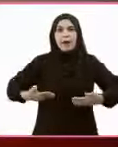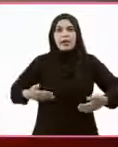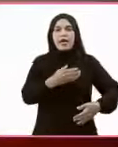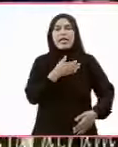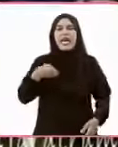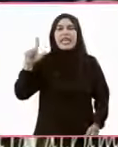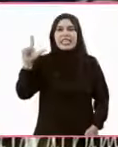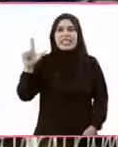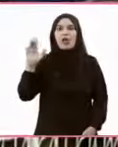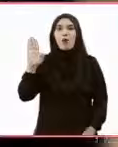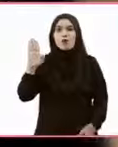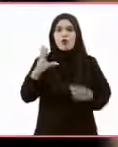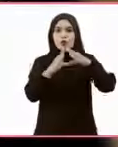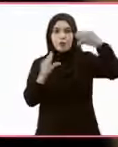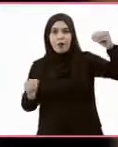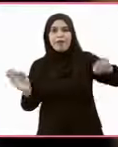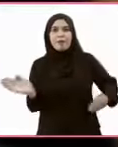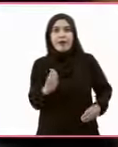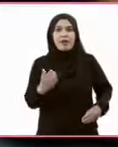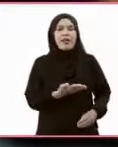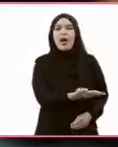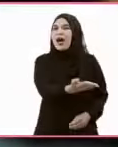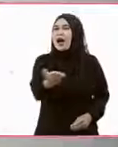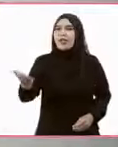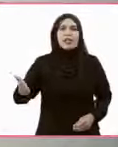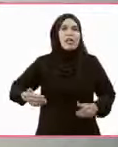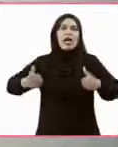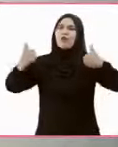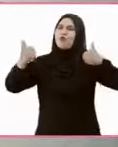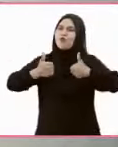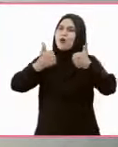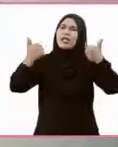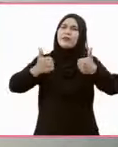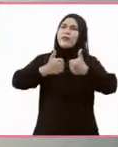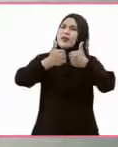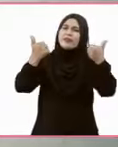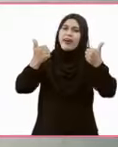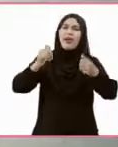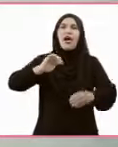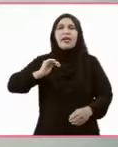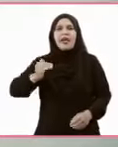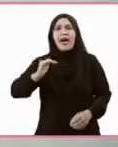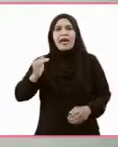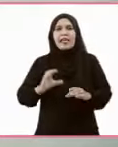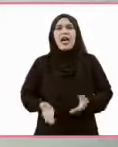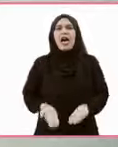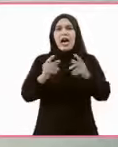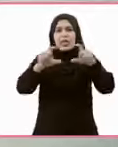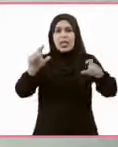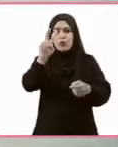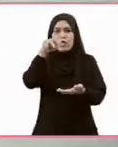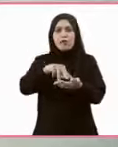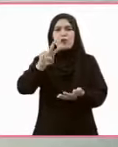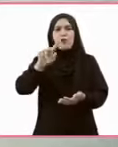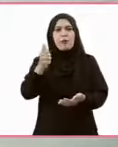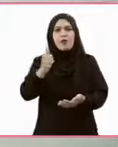Gresik, Tabanan, dan Lintobuo, Sumatera Barat Kalian luar biasa Anak-anak angkatan